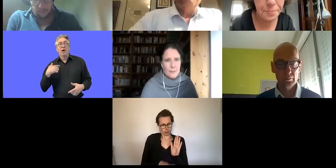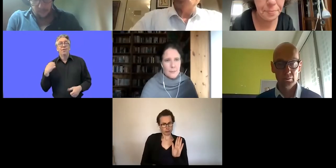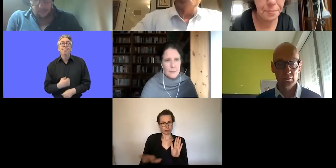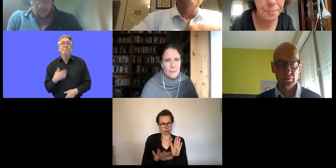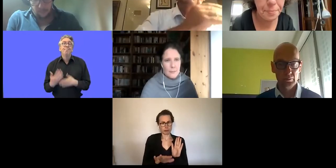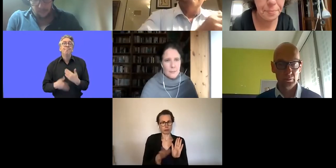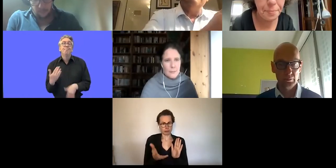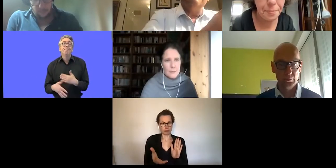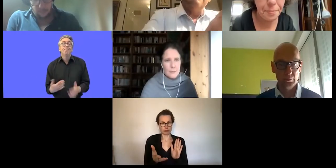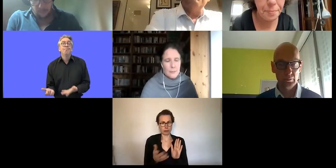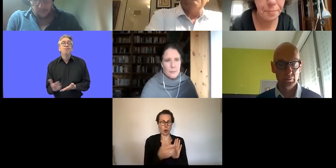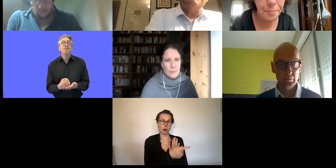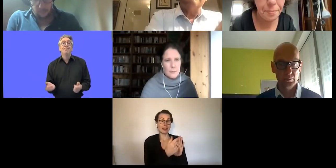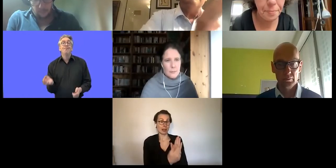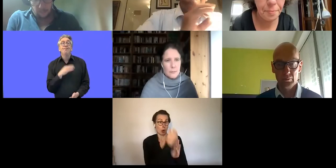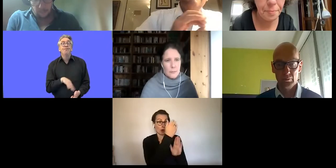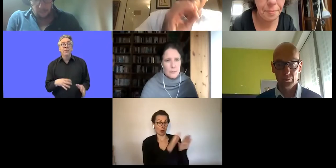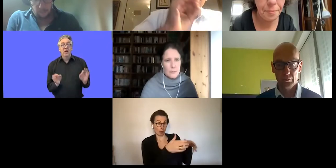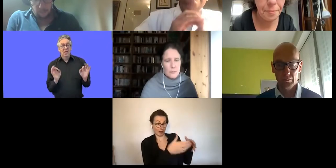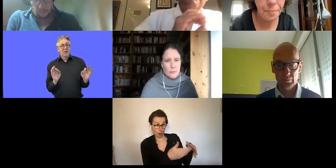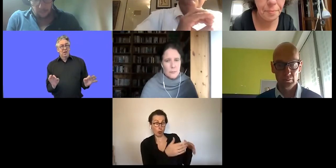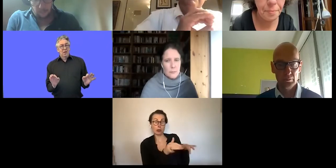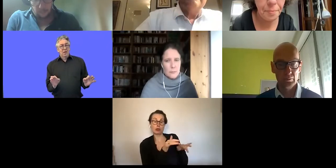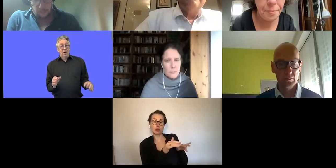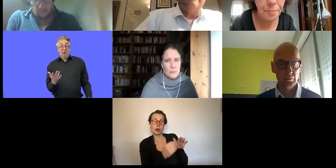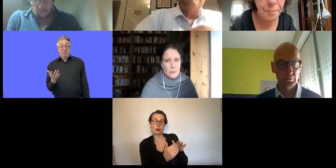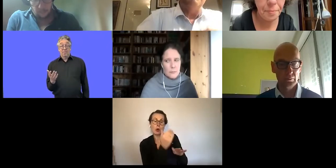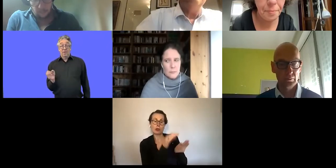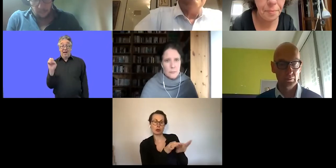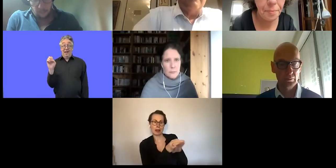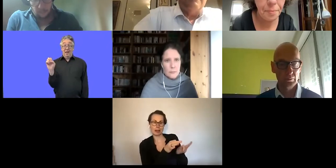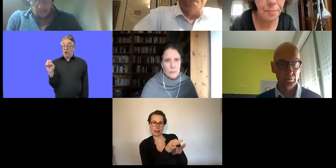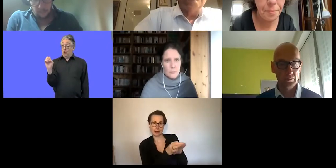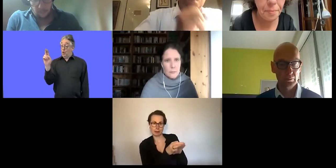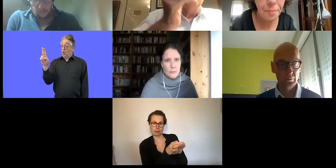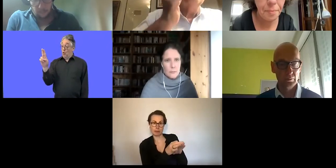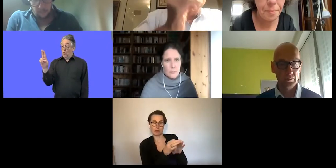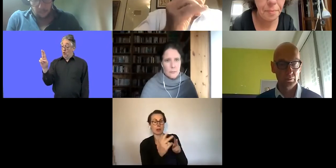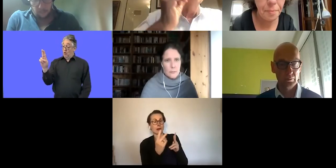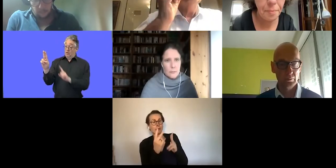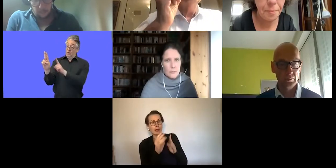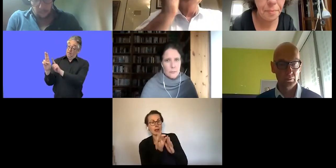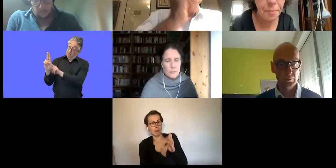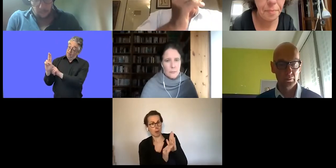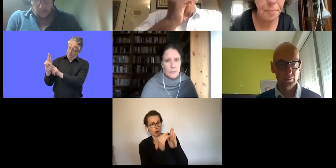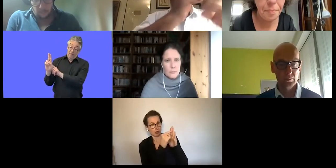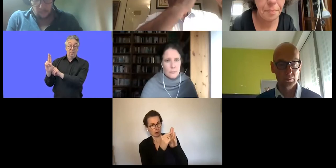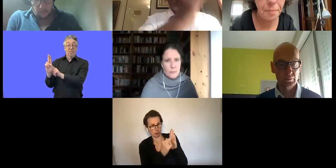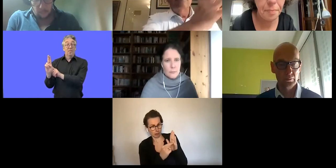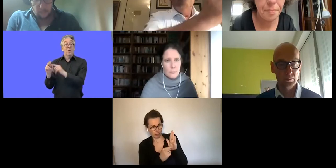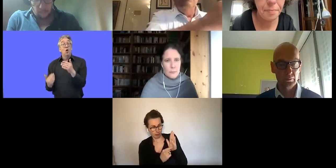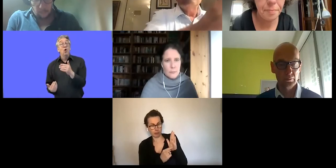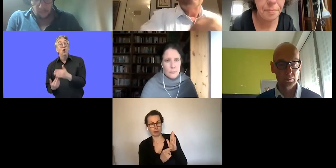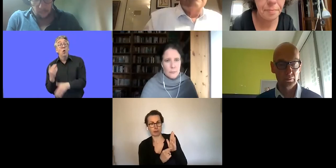neue Kommission hat in ihrer neuen Strategie hier wesentliche Elemente eingebaut und die sollten wir nicht nur